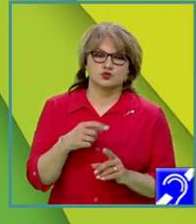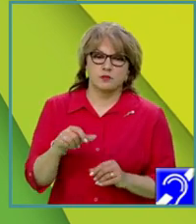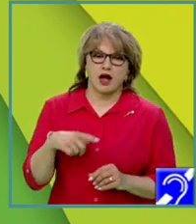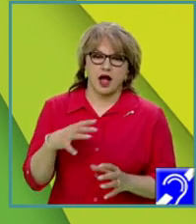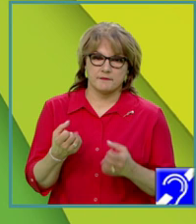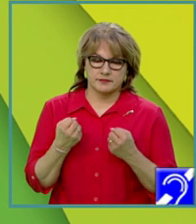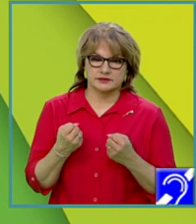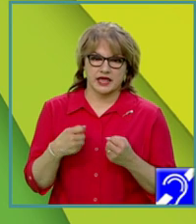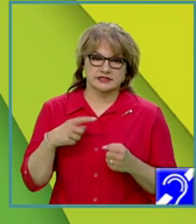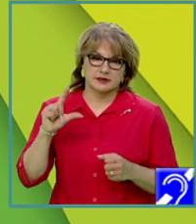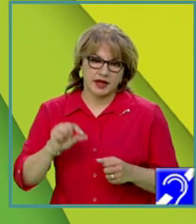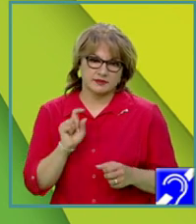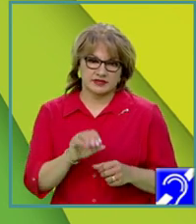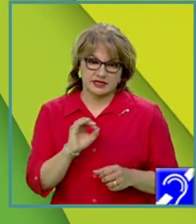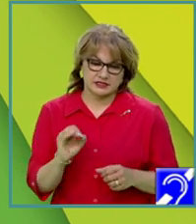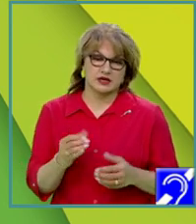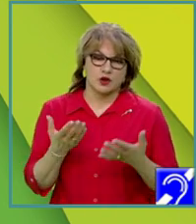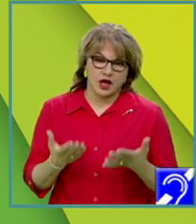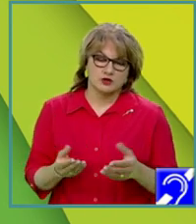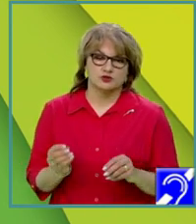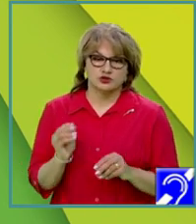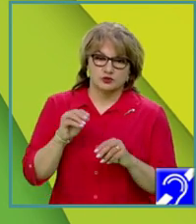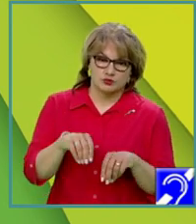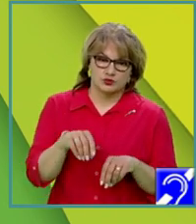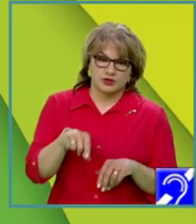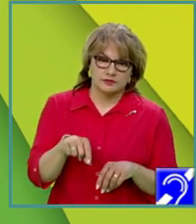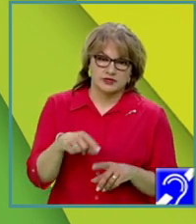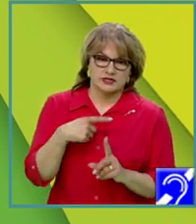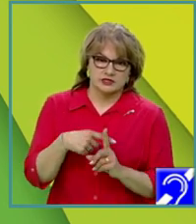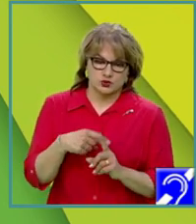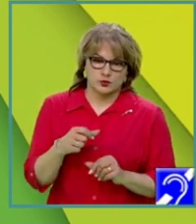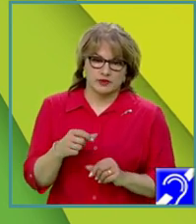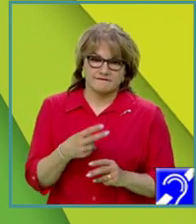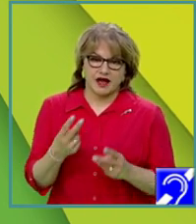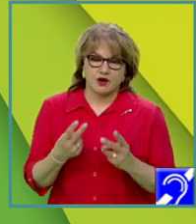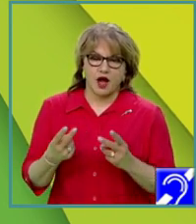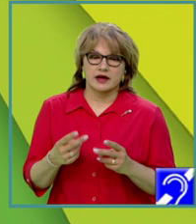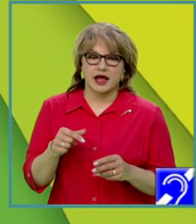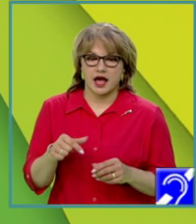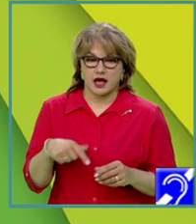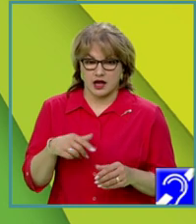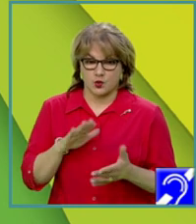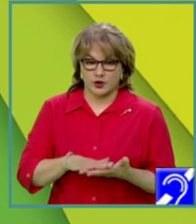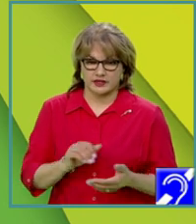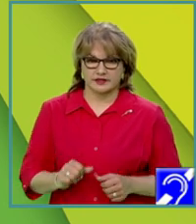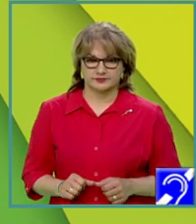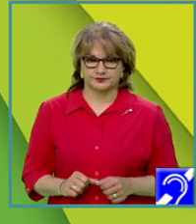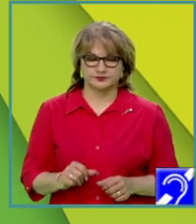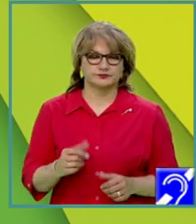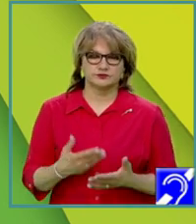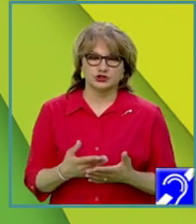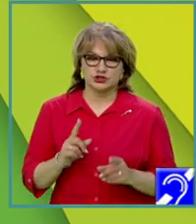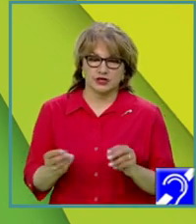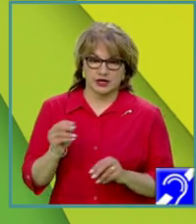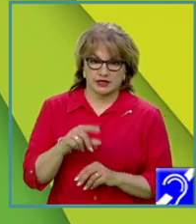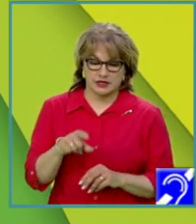decât 0, atunci vom pune în sumă valoarea curentă. De ce? Pentru că dacă adaug la o sumă